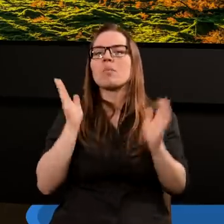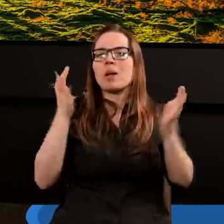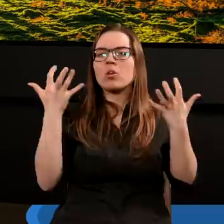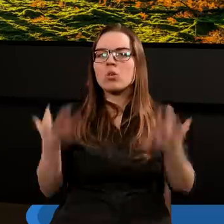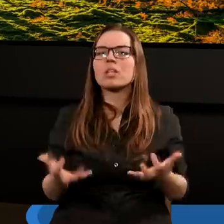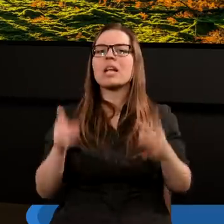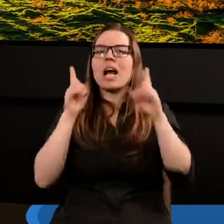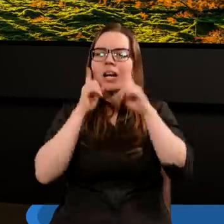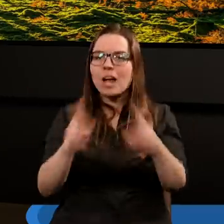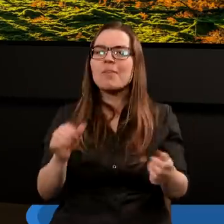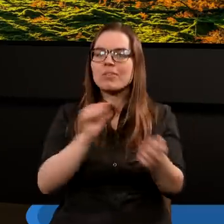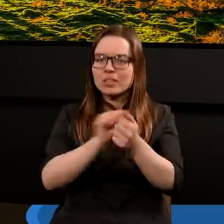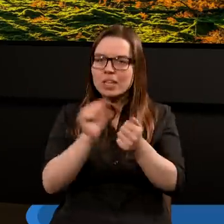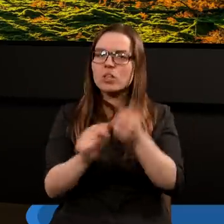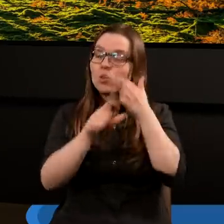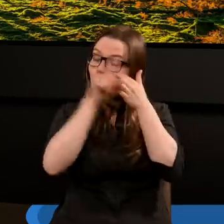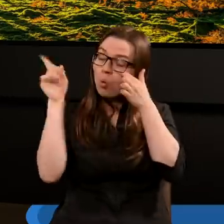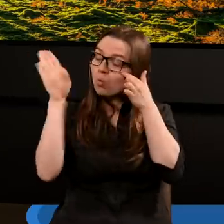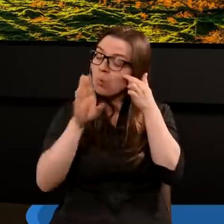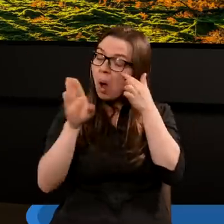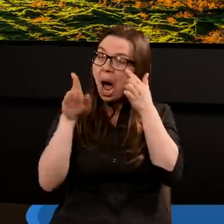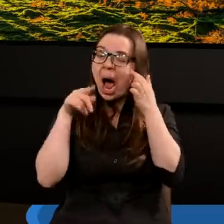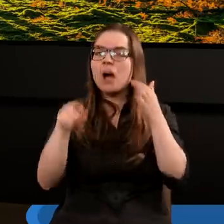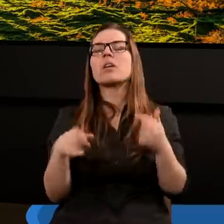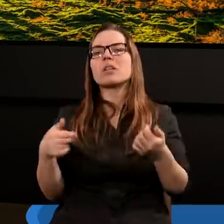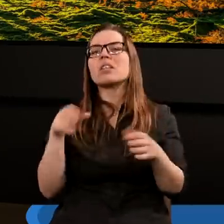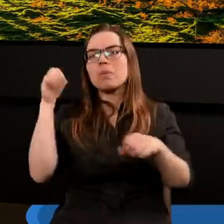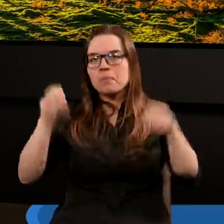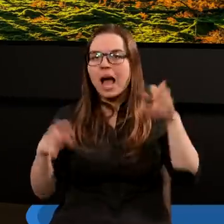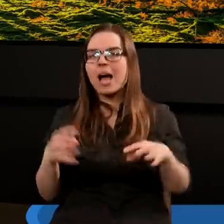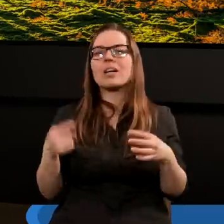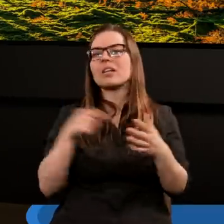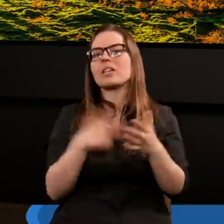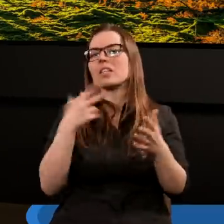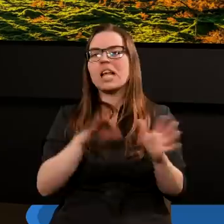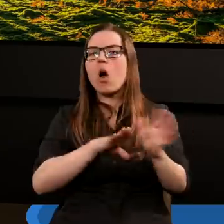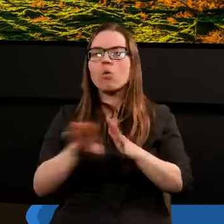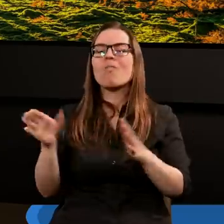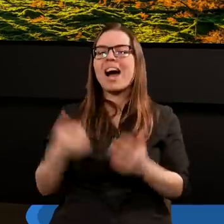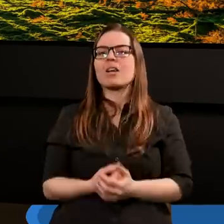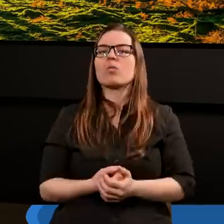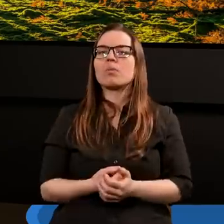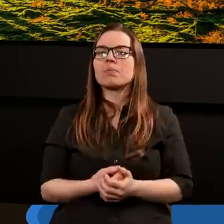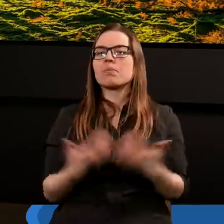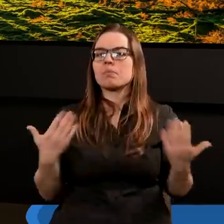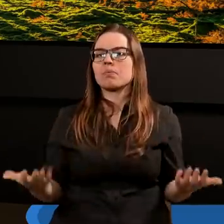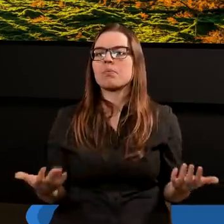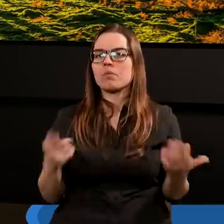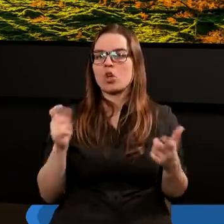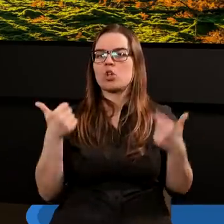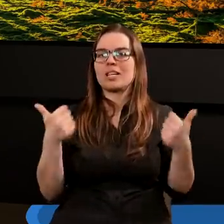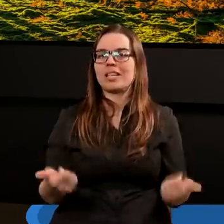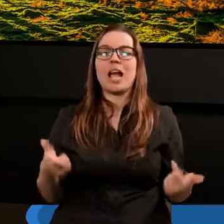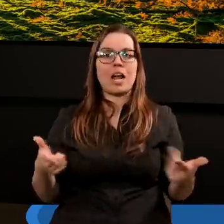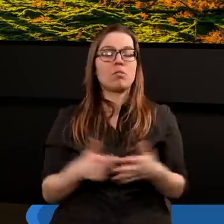chcieli naprawdę zniszczyć lud Boży, tych, którzy tych plag nie odczuwają. No to co się z nimi